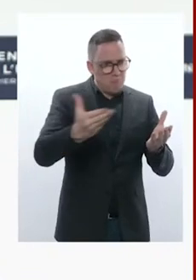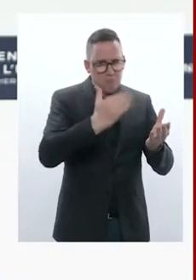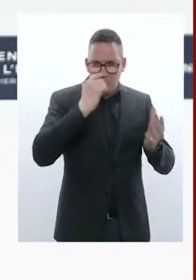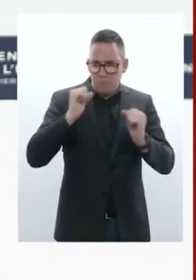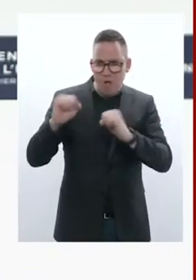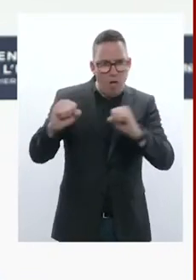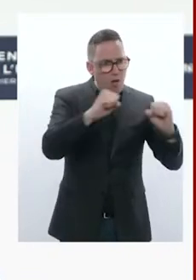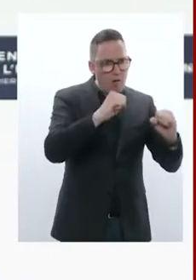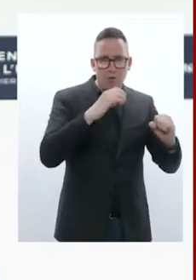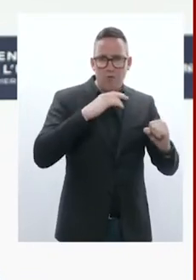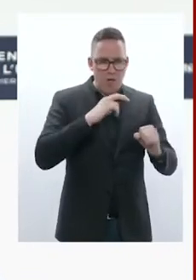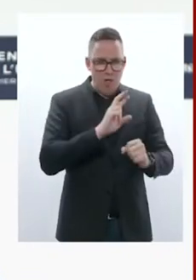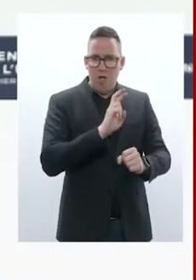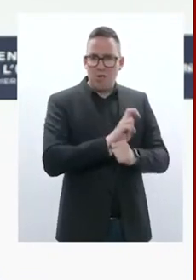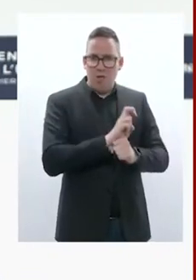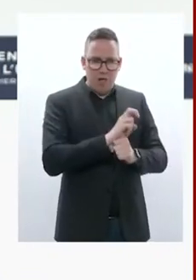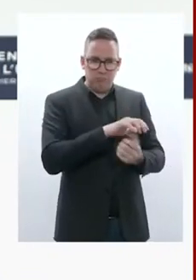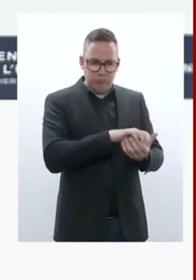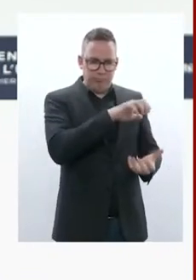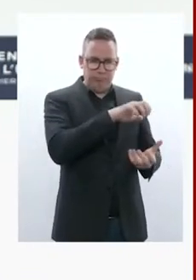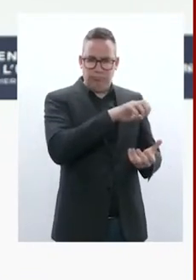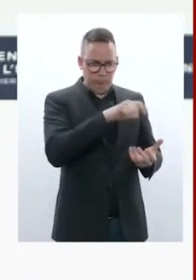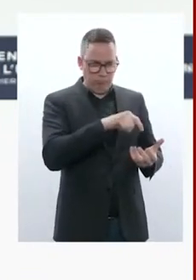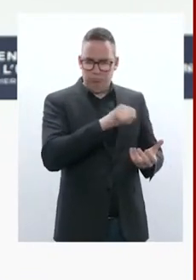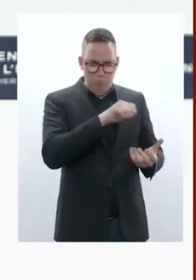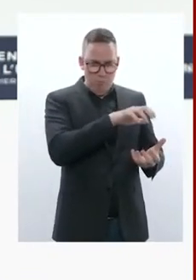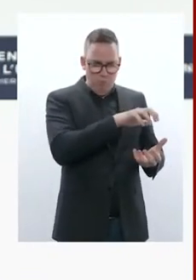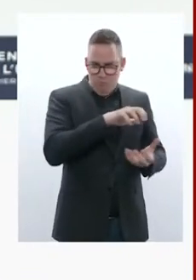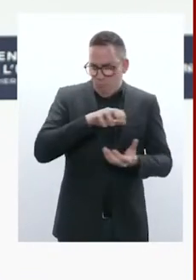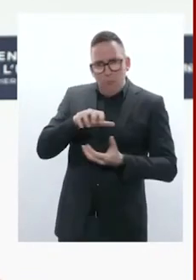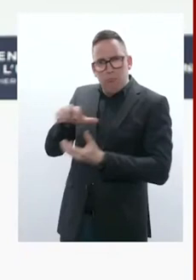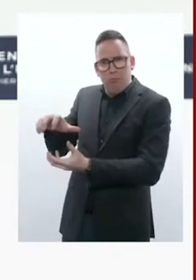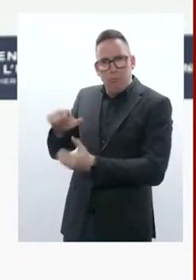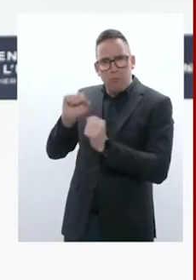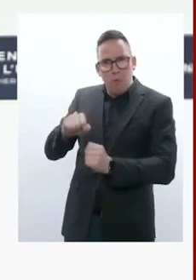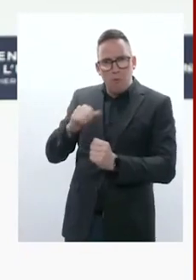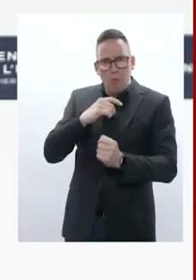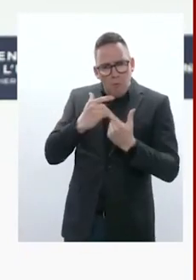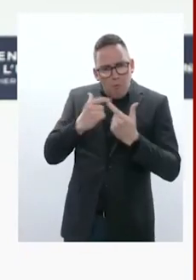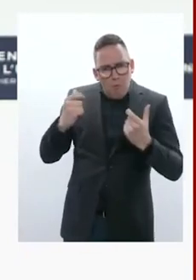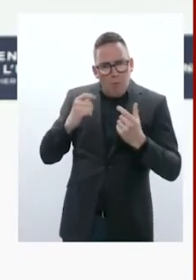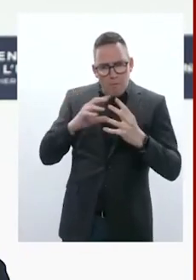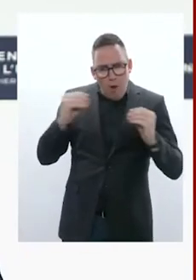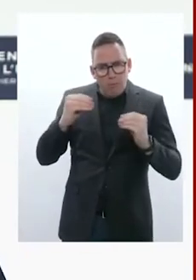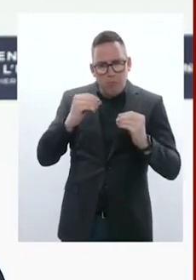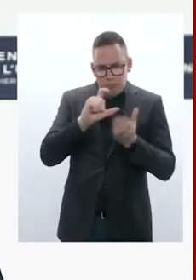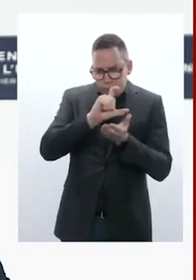identifier les pays tiers qui sont mobilisables dans les différentes catégories de munitions et à aller vers aussi toutes les solutions